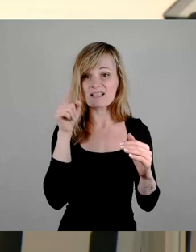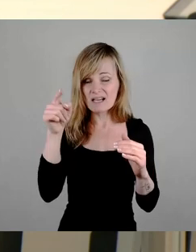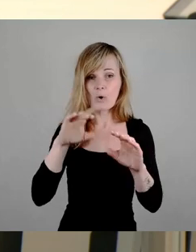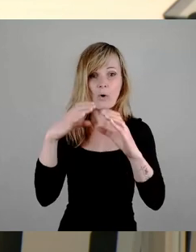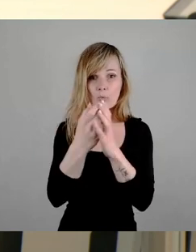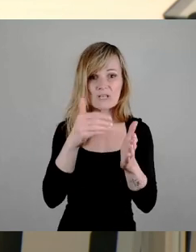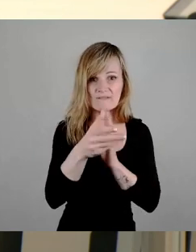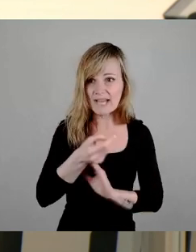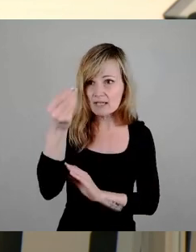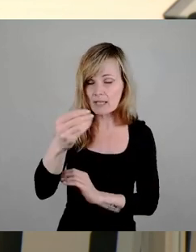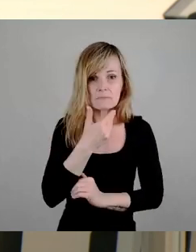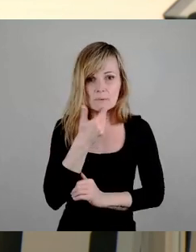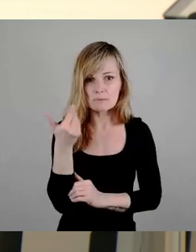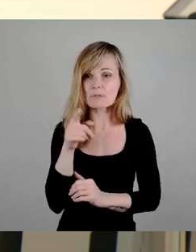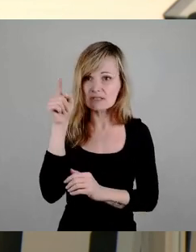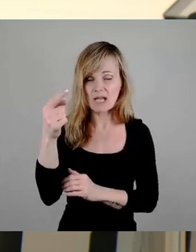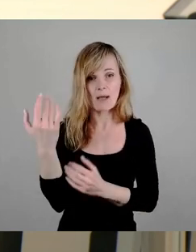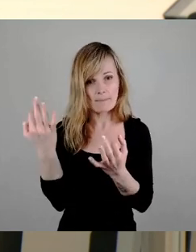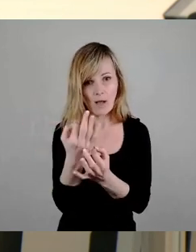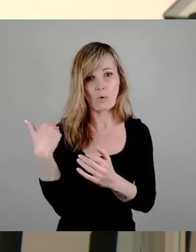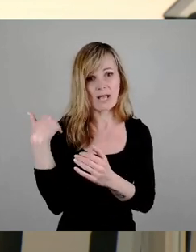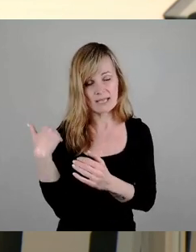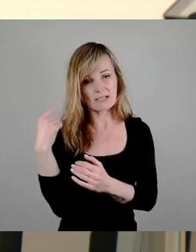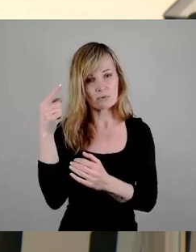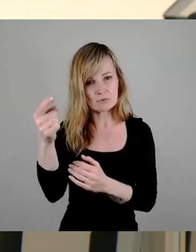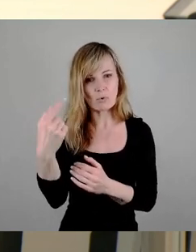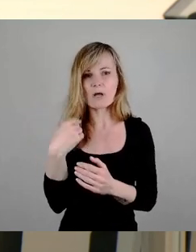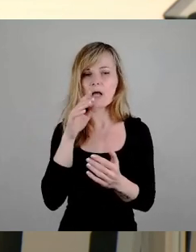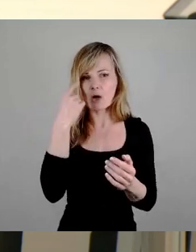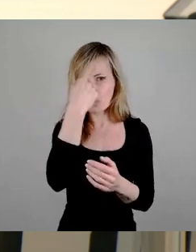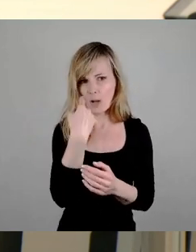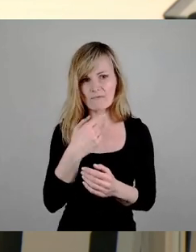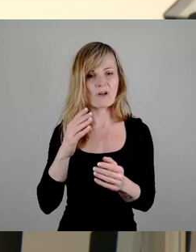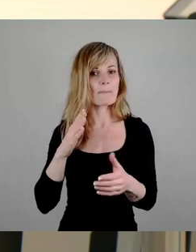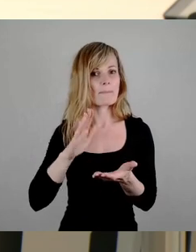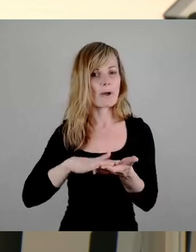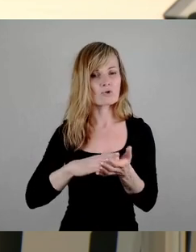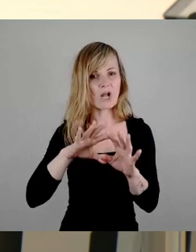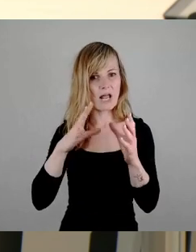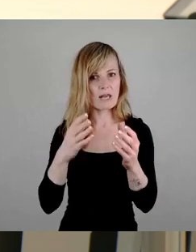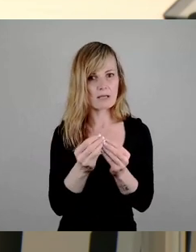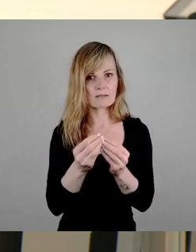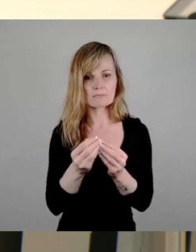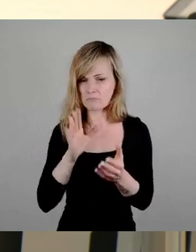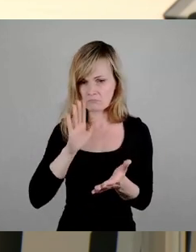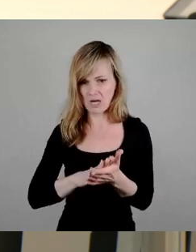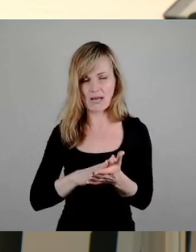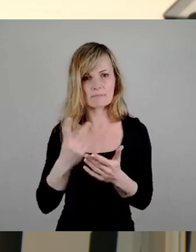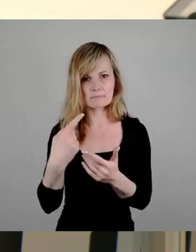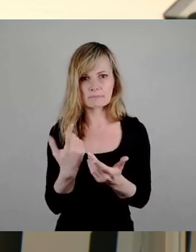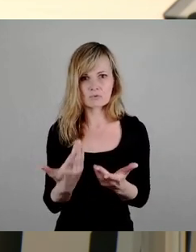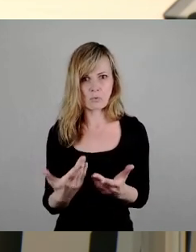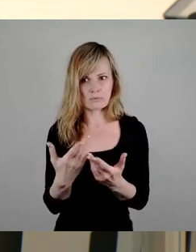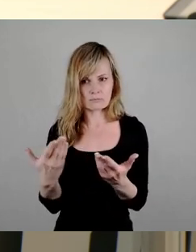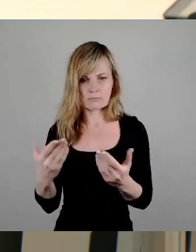Kopfpauschale im sächsischen Gesetz so zu lassen, was an Mitteln bei den Kommunen ankommt. Spannend finde ich tatsächlich